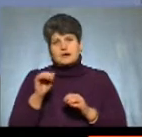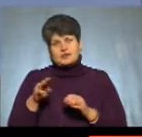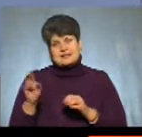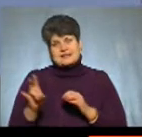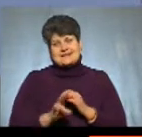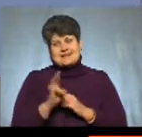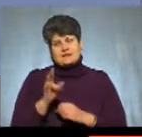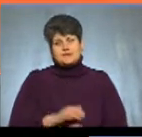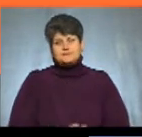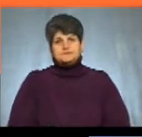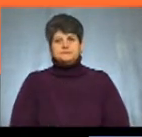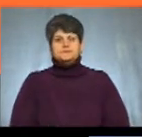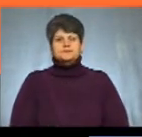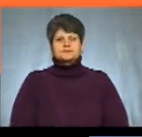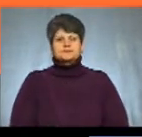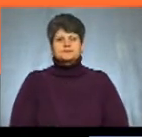Дивимося коментар.